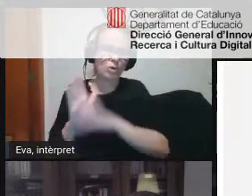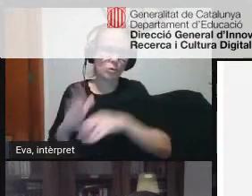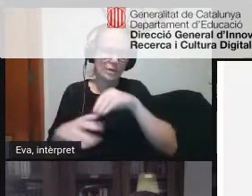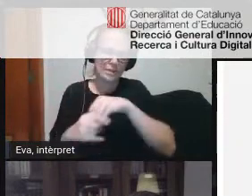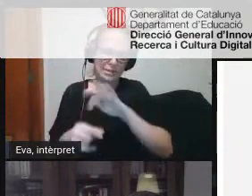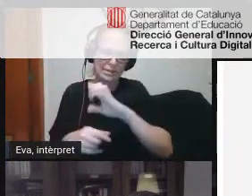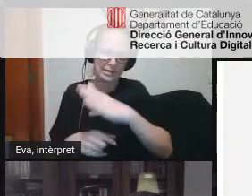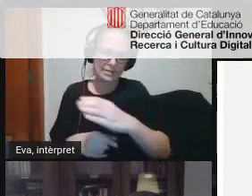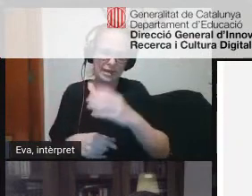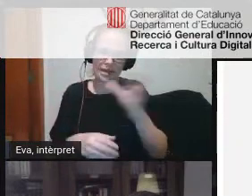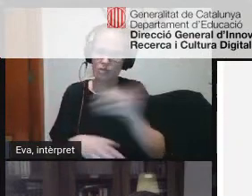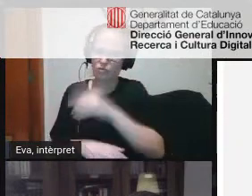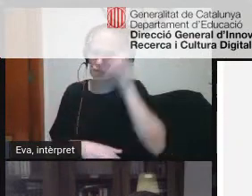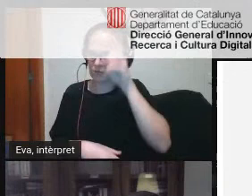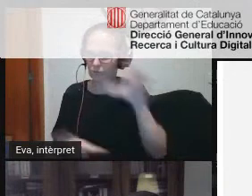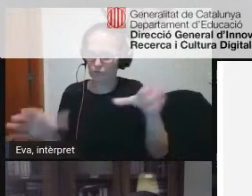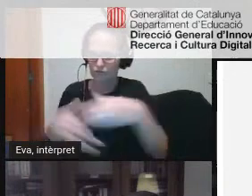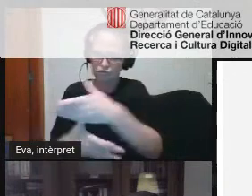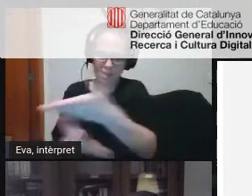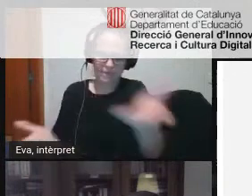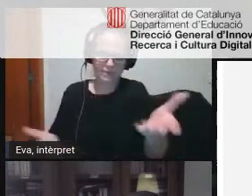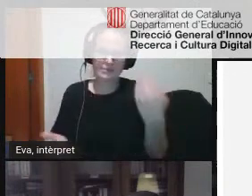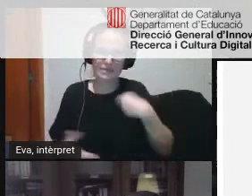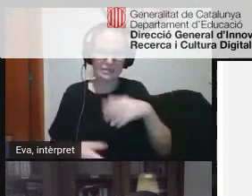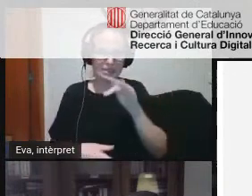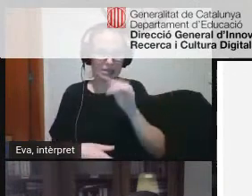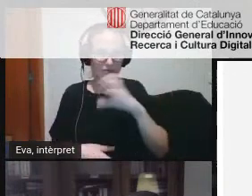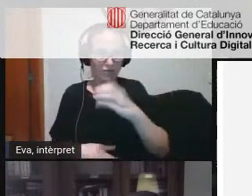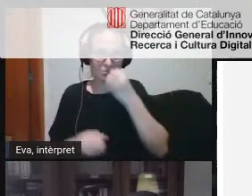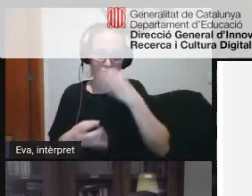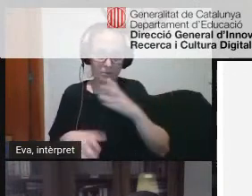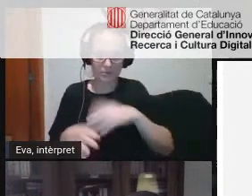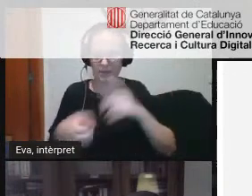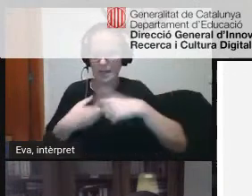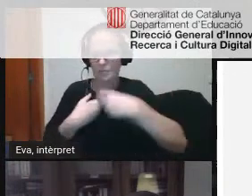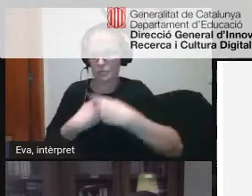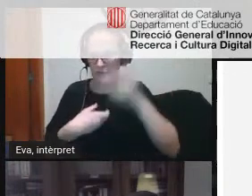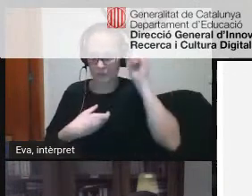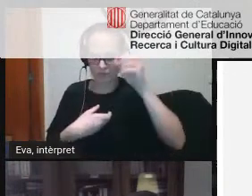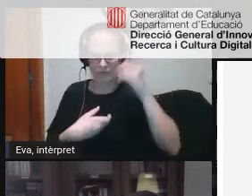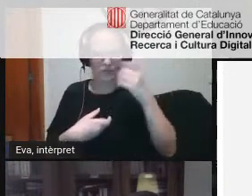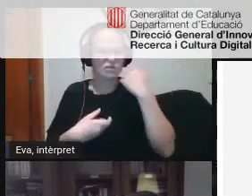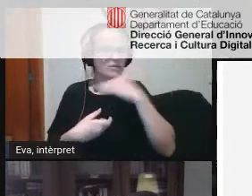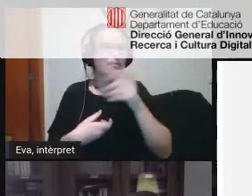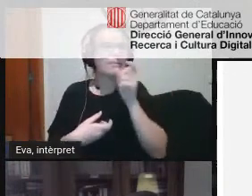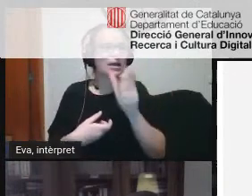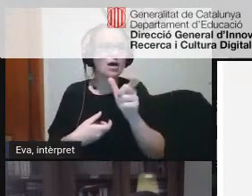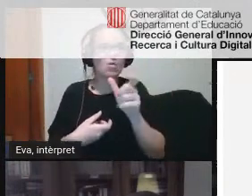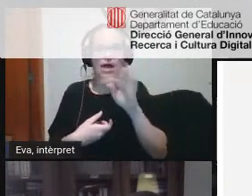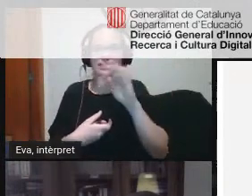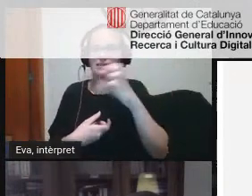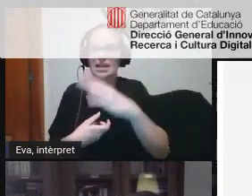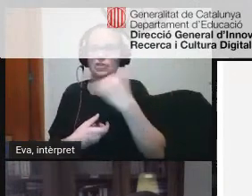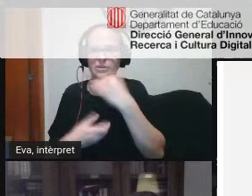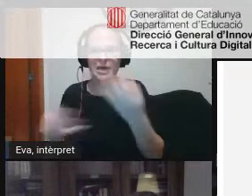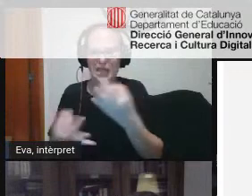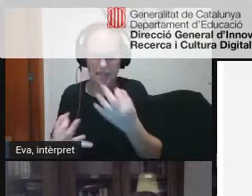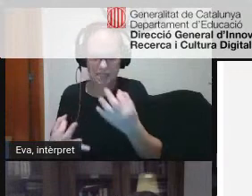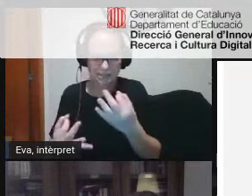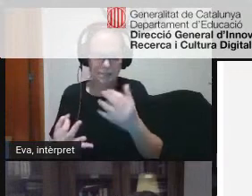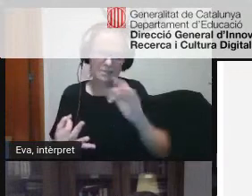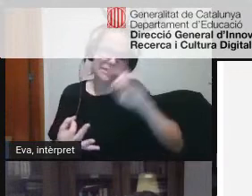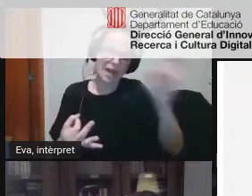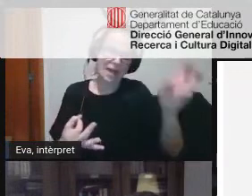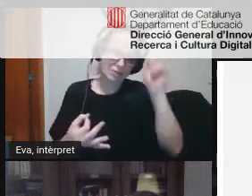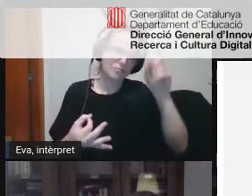aquella FIC ens va servir per moltes coses s'hi van apuntar docents que no sabien ni què volia dir la paraula TAC i altres docents que utilitzaven